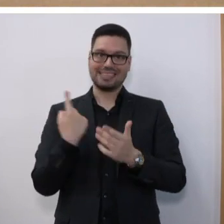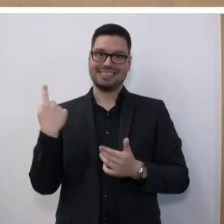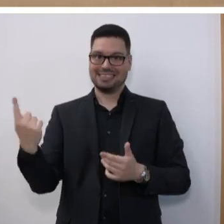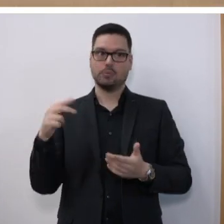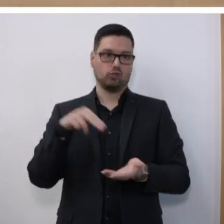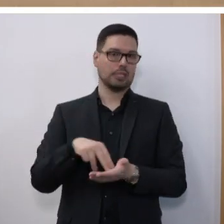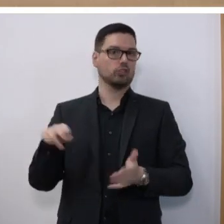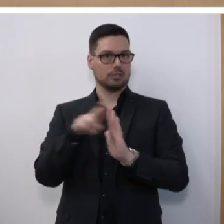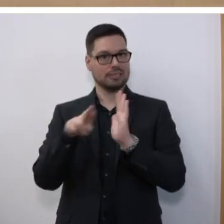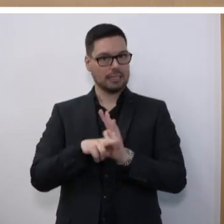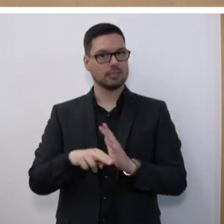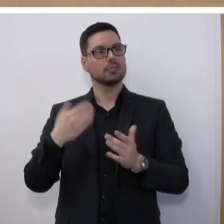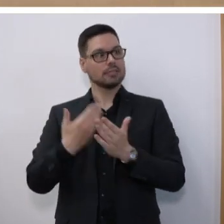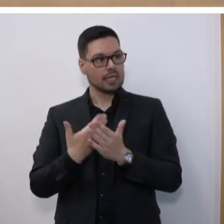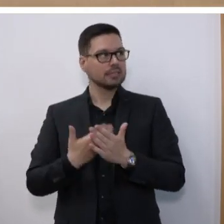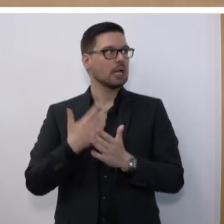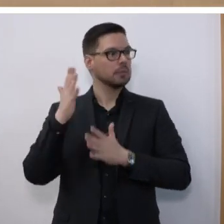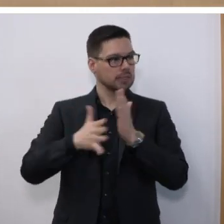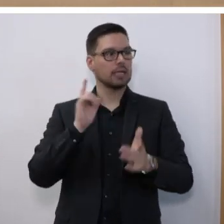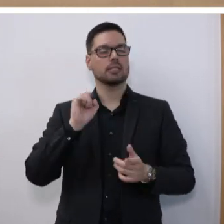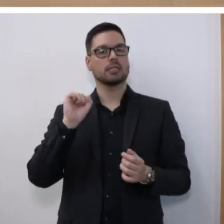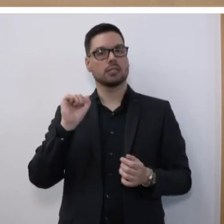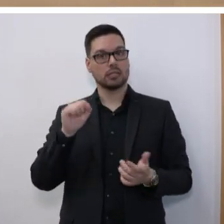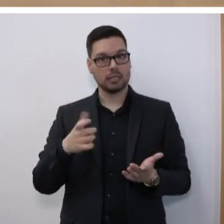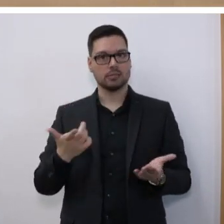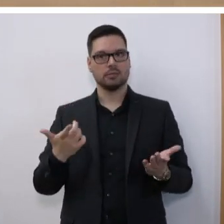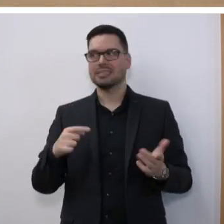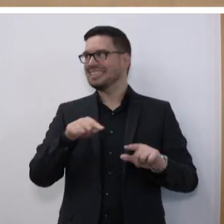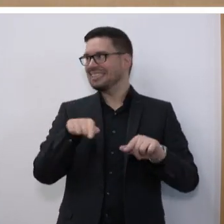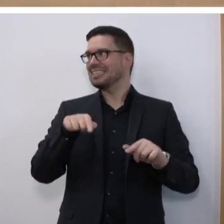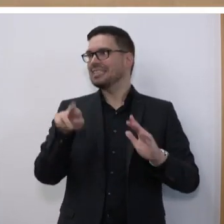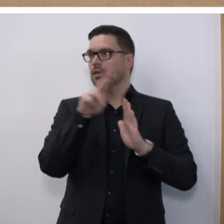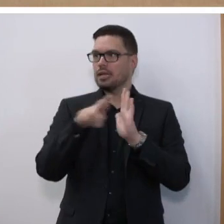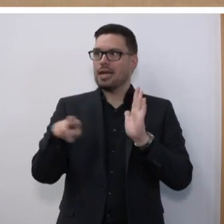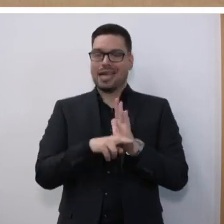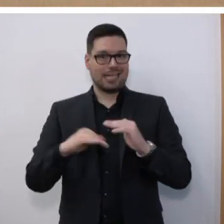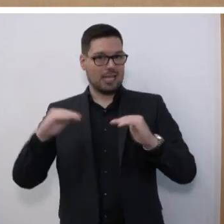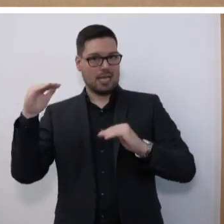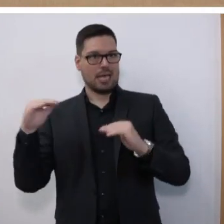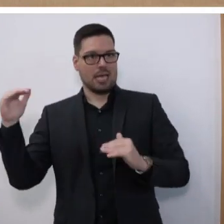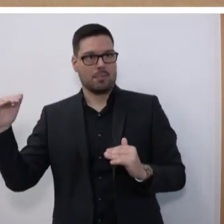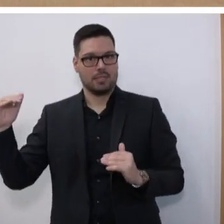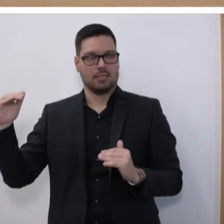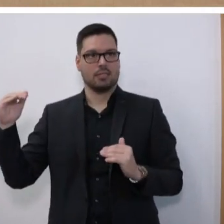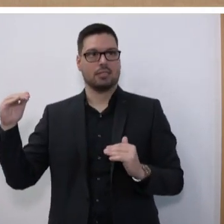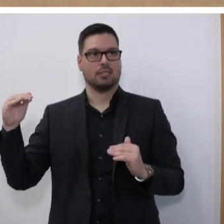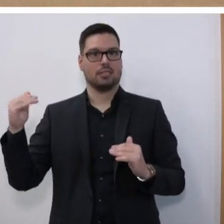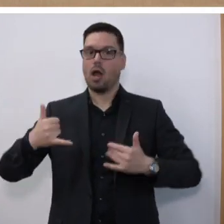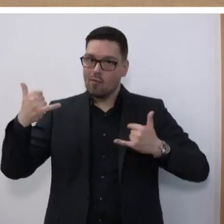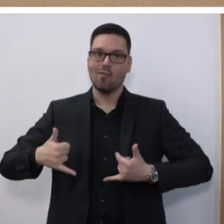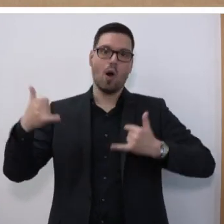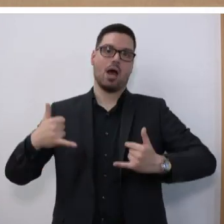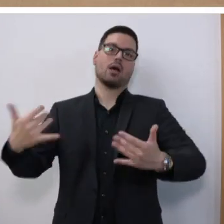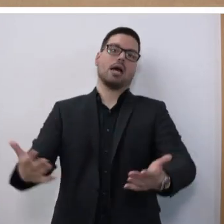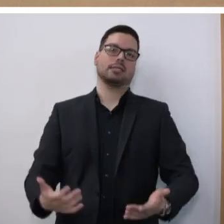man kann daher auch mit Fug und Recht behaupten, dass wir auch auf dieser Regelungsebene nun zum Vorreiter in Deutschland